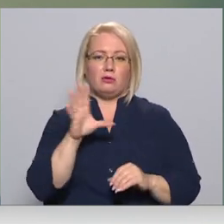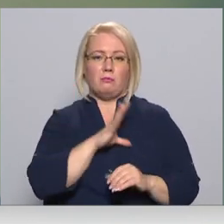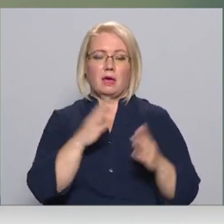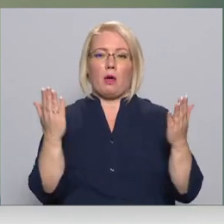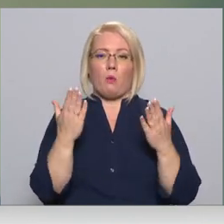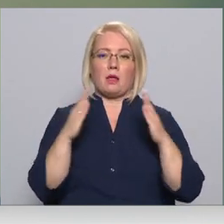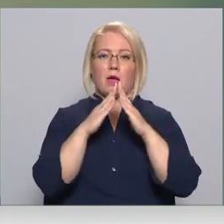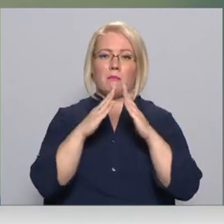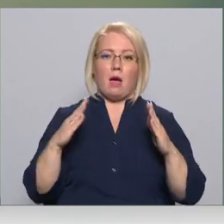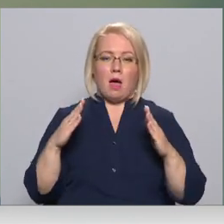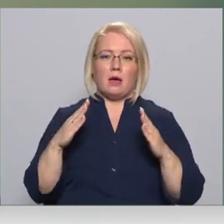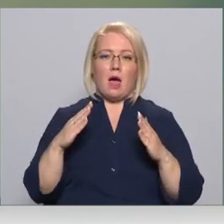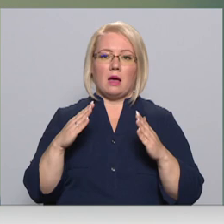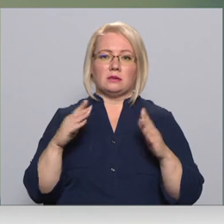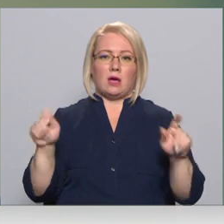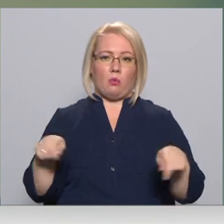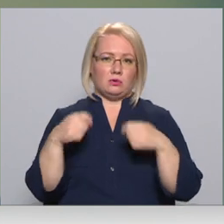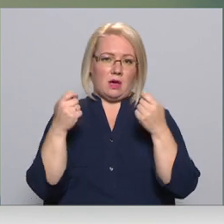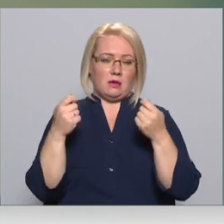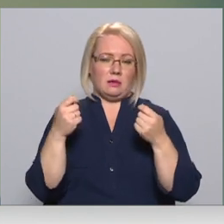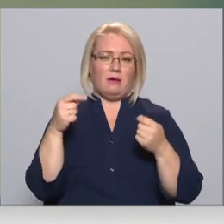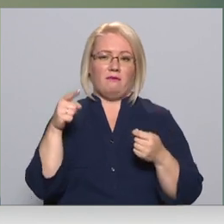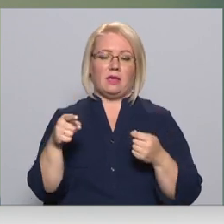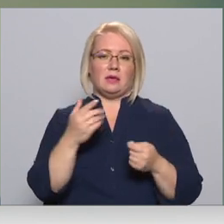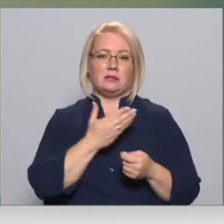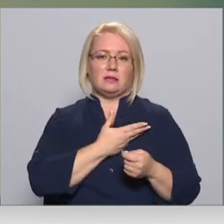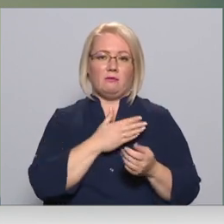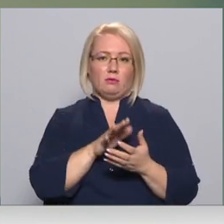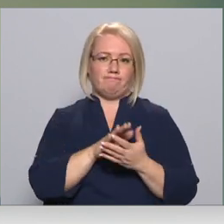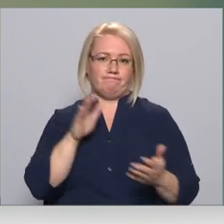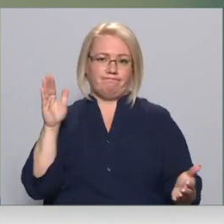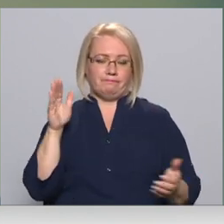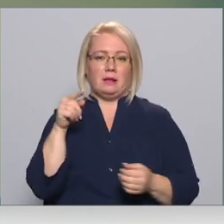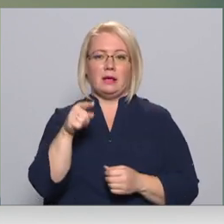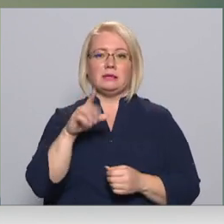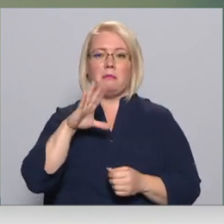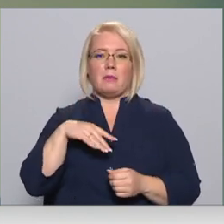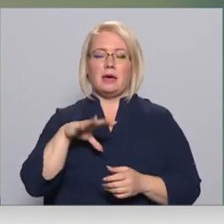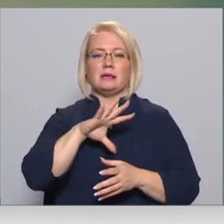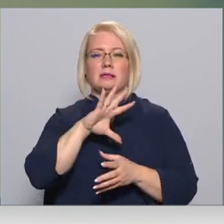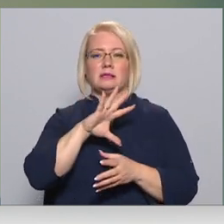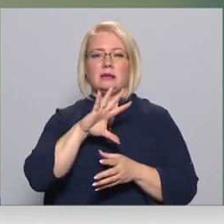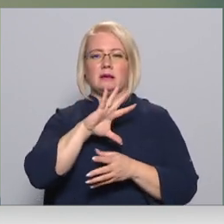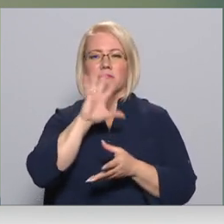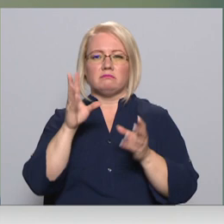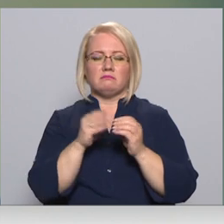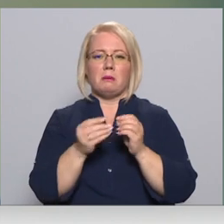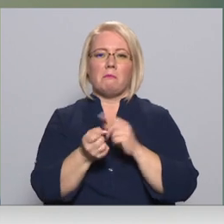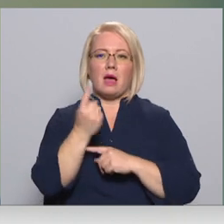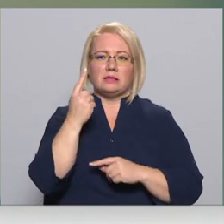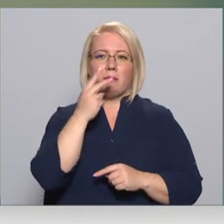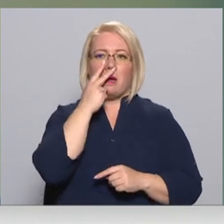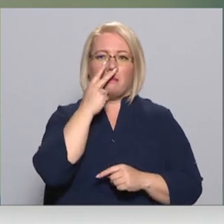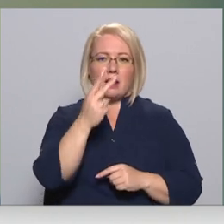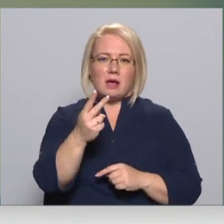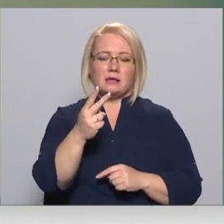kādās mājās audzēti. Viņi ir turēti no mazotnes. Tas ir pēc visām pazīmēm. Redzams ir,